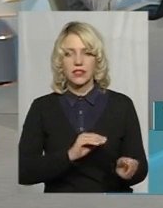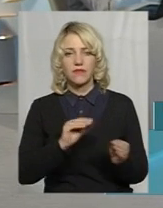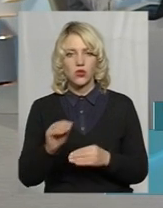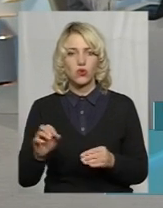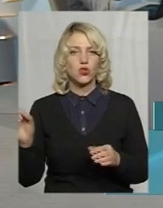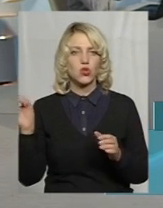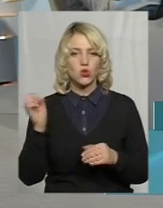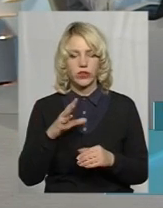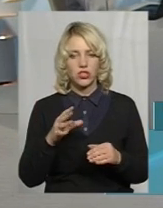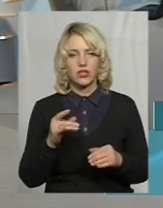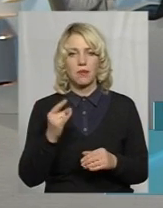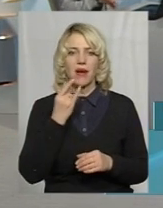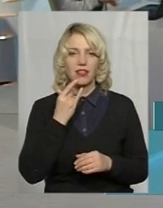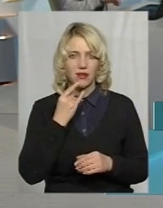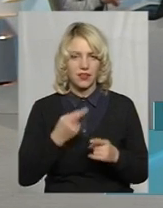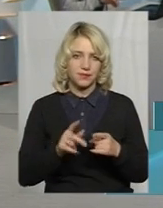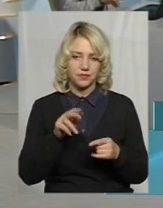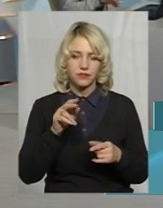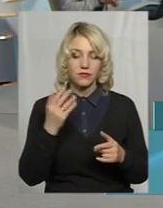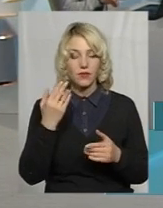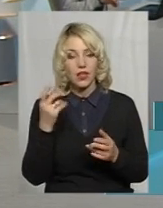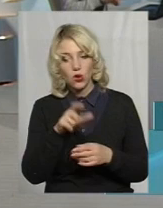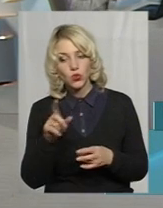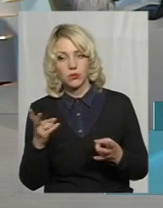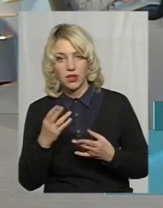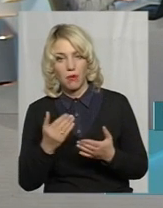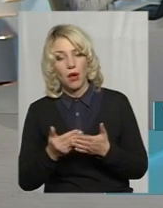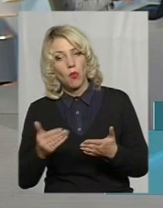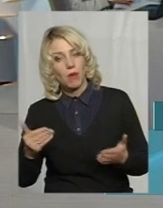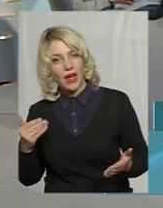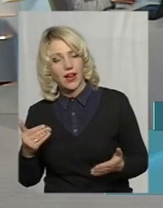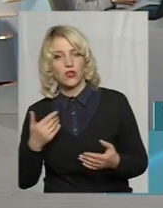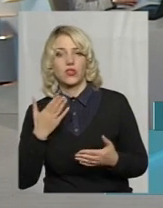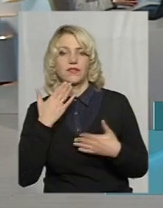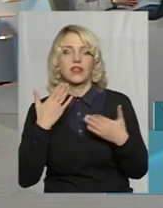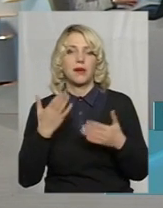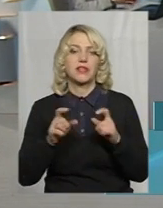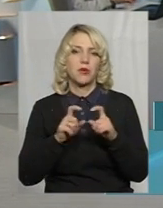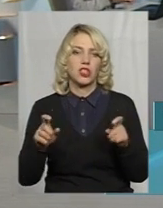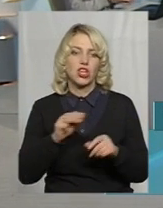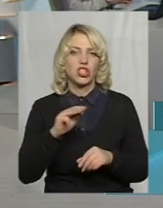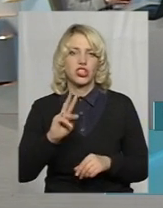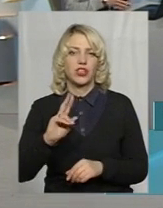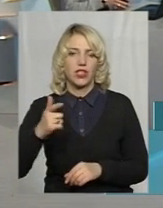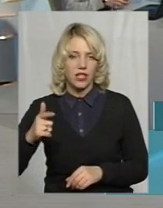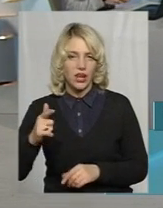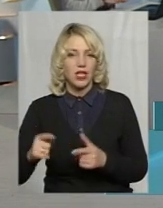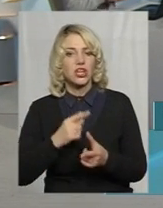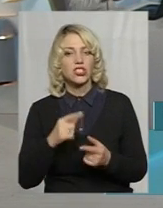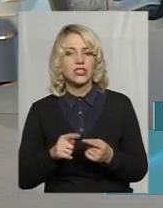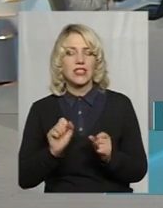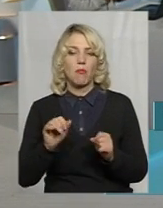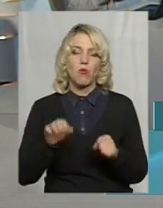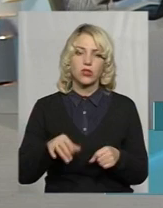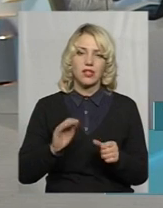сонячні панелі, їм треба попередньо звертатися до Департаменту житлово-комунального господарства. Чи це вже